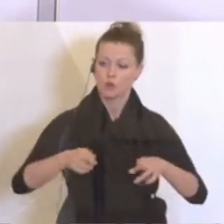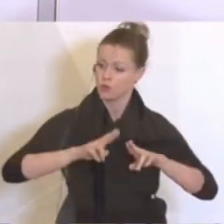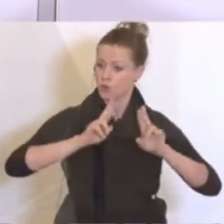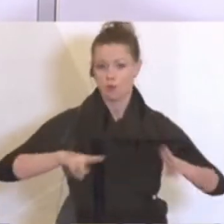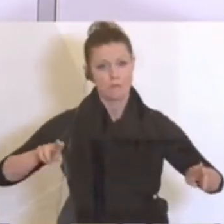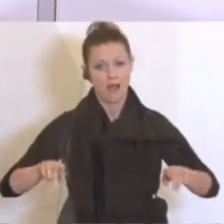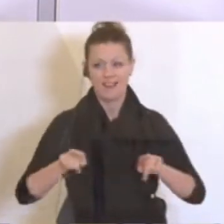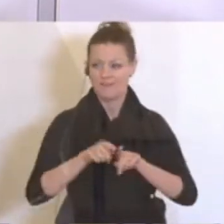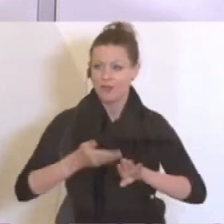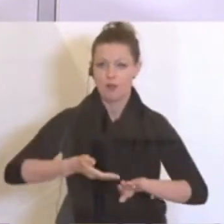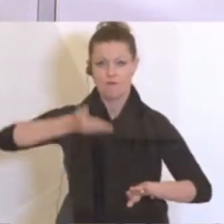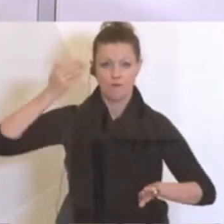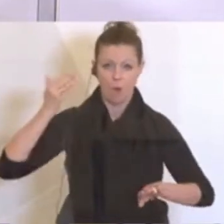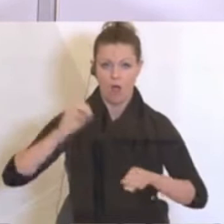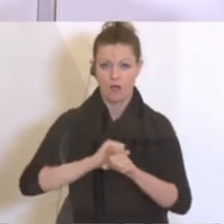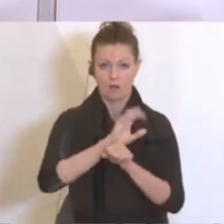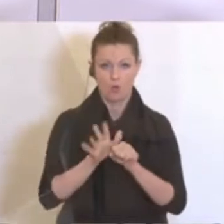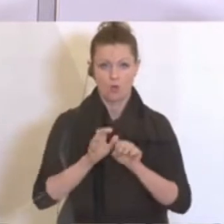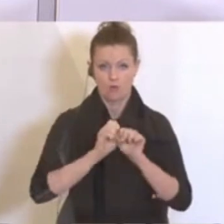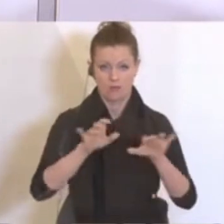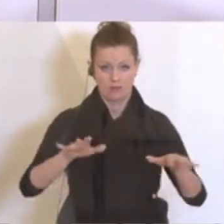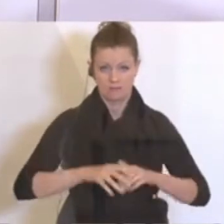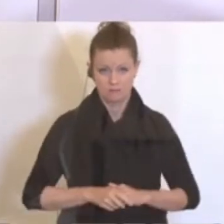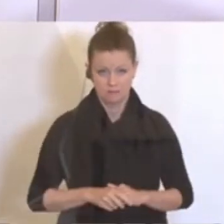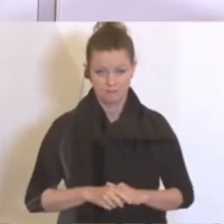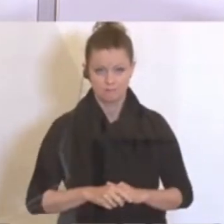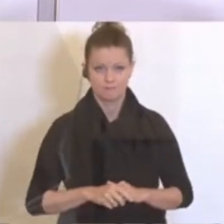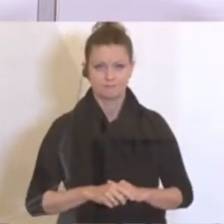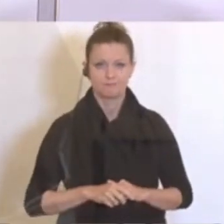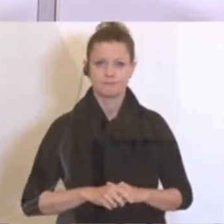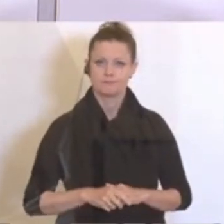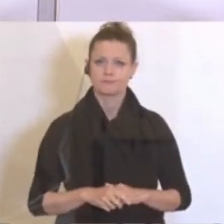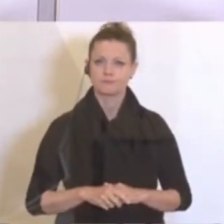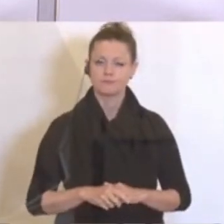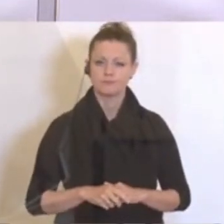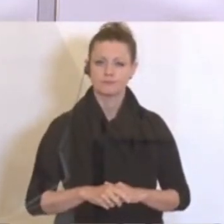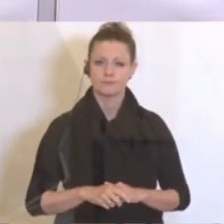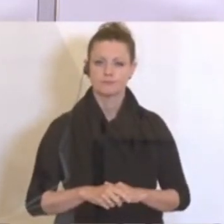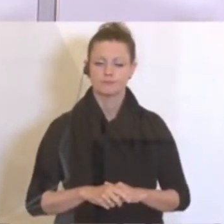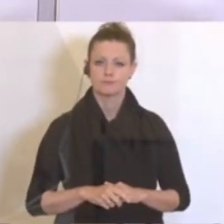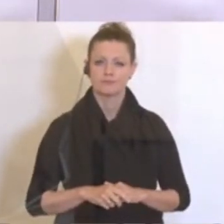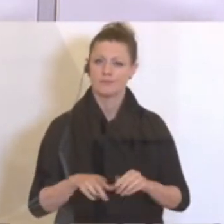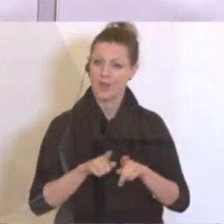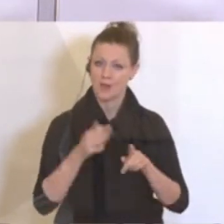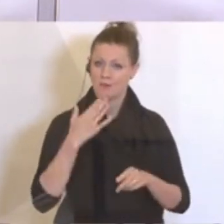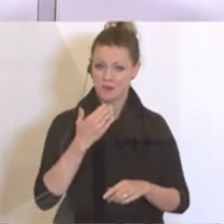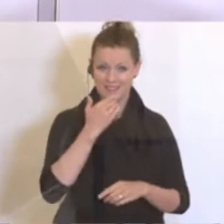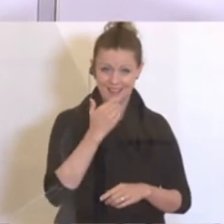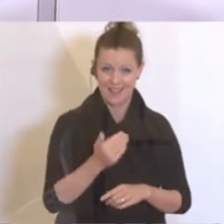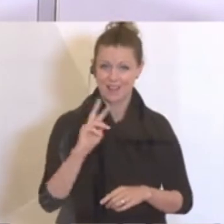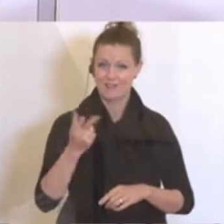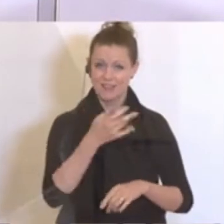werden kann wie vor Ausbruch dieses Virus in Europa. Ich möchte Danke sagen dem